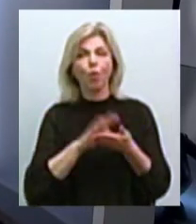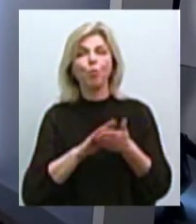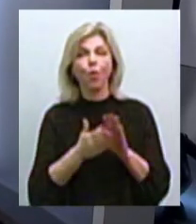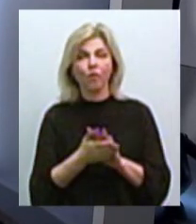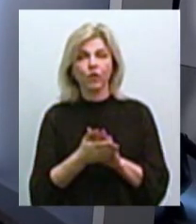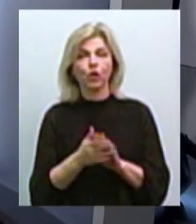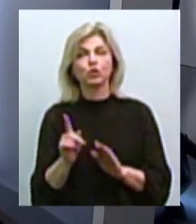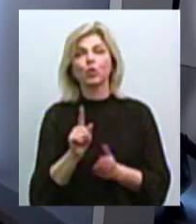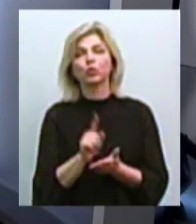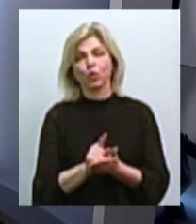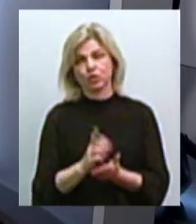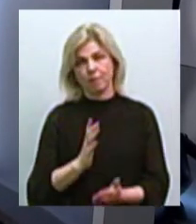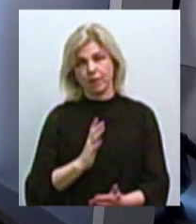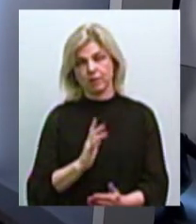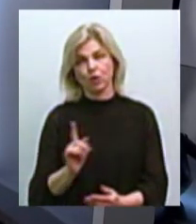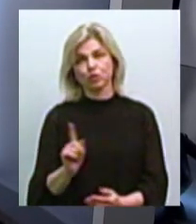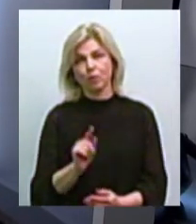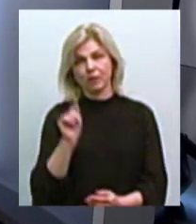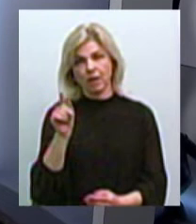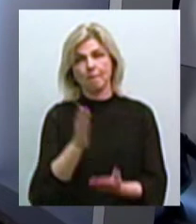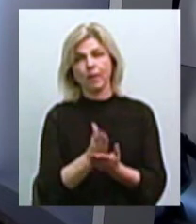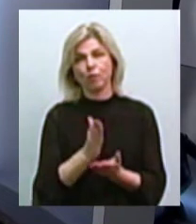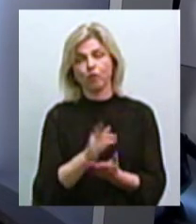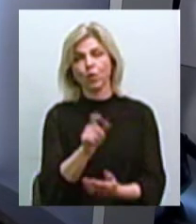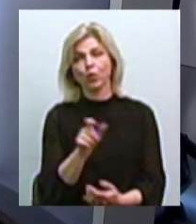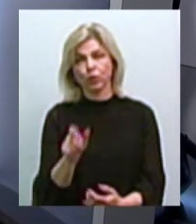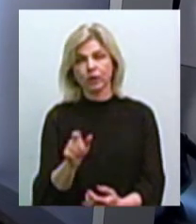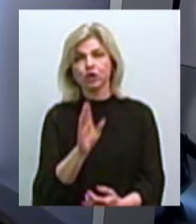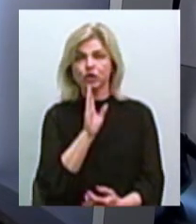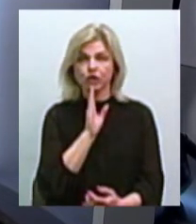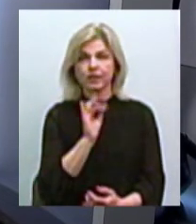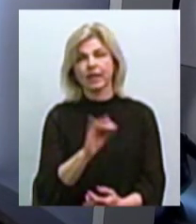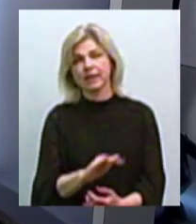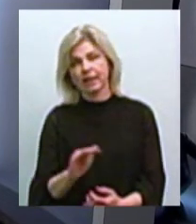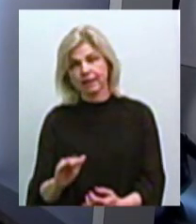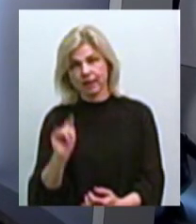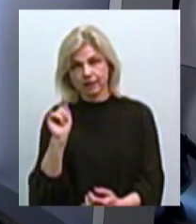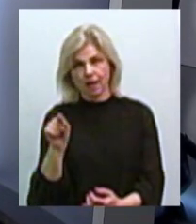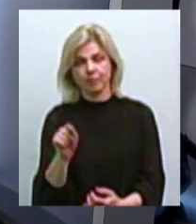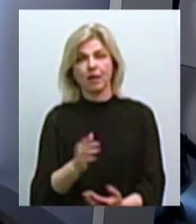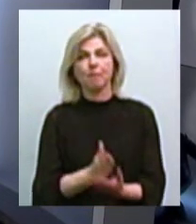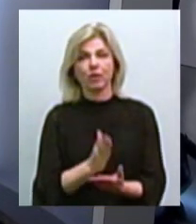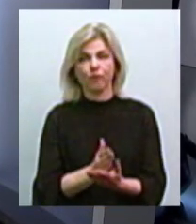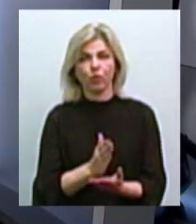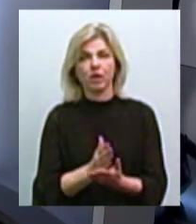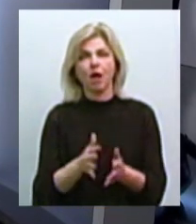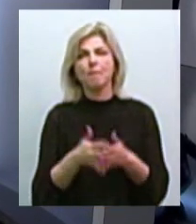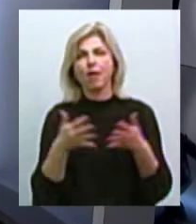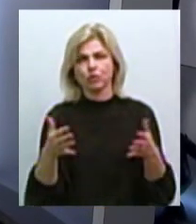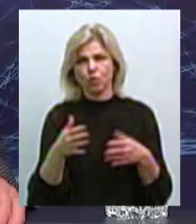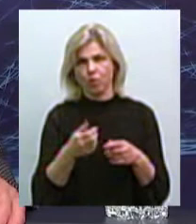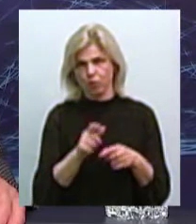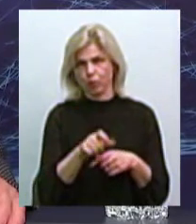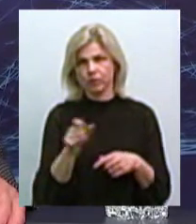повинні бути для того, щоб там перебували люди, і жінки, і діти там перебувала велика кількість. Тобто